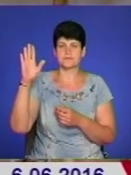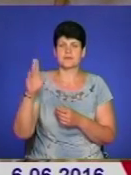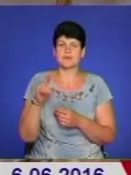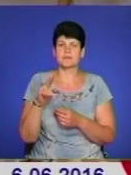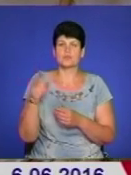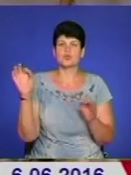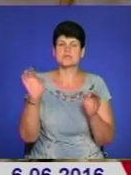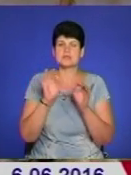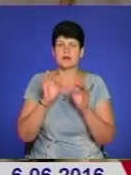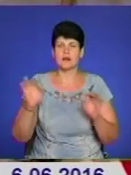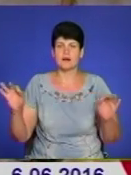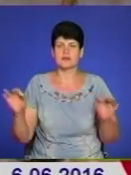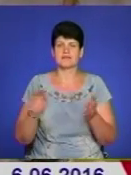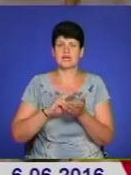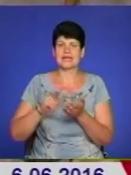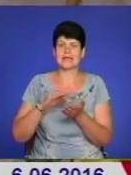музикантів,